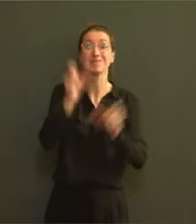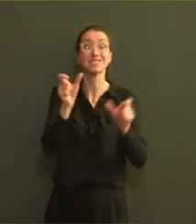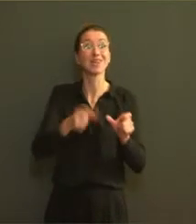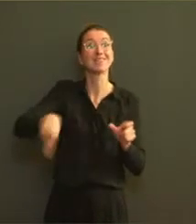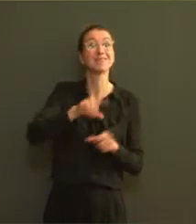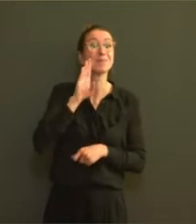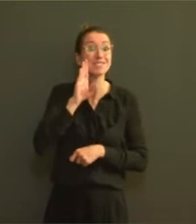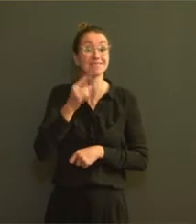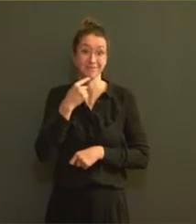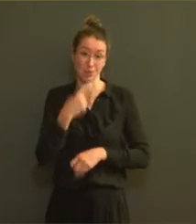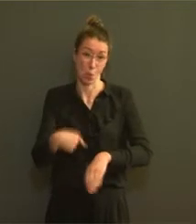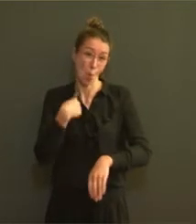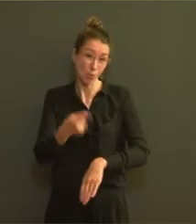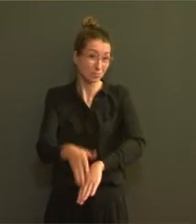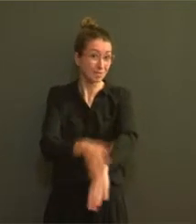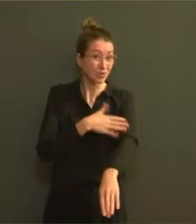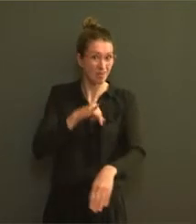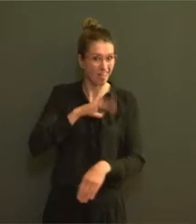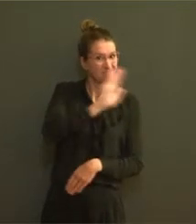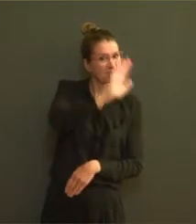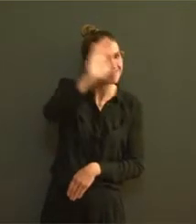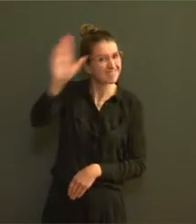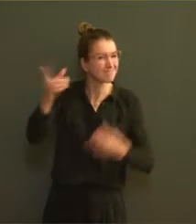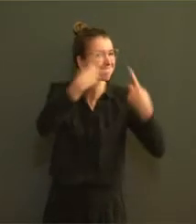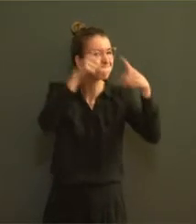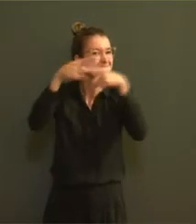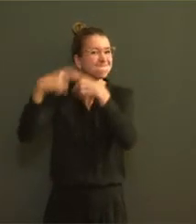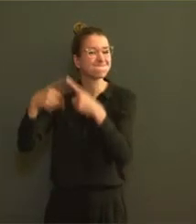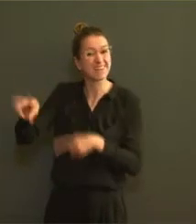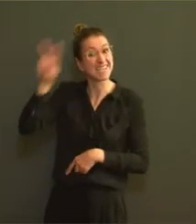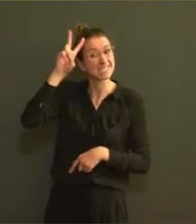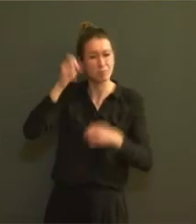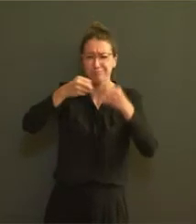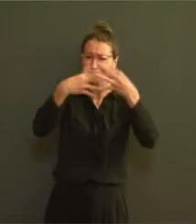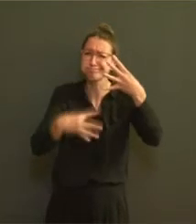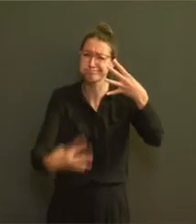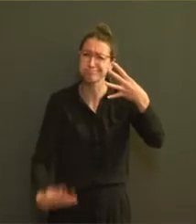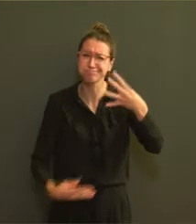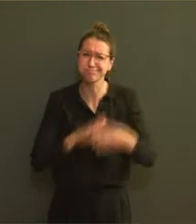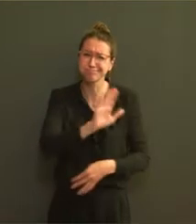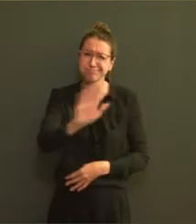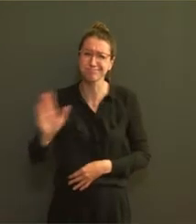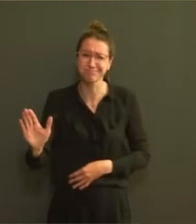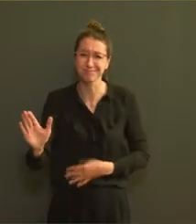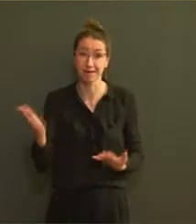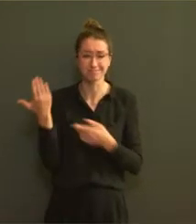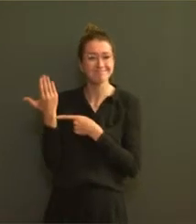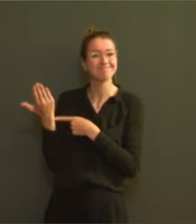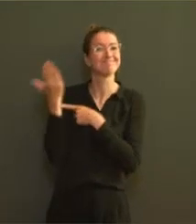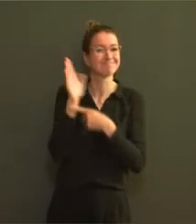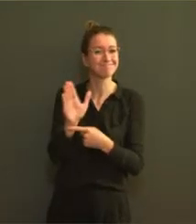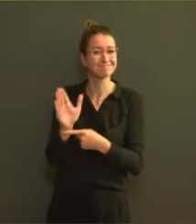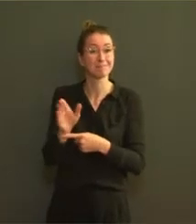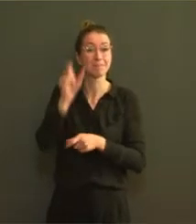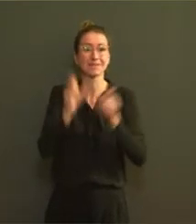C'est pourquoi dans cette campagne, ont été mis en avant neuf portraits de citoyens belges d'univers très différents, mais chacun avec